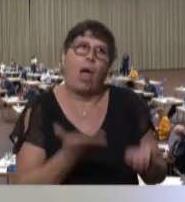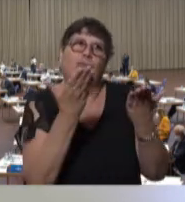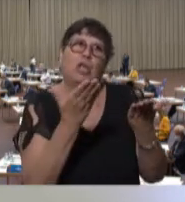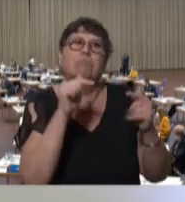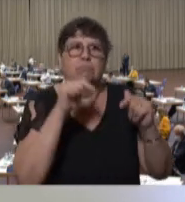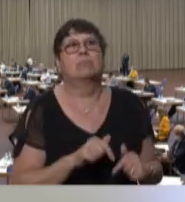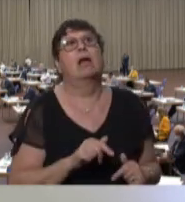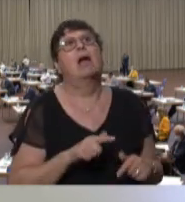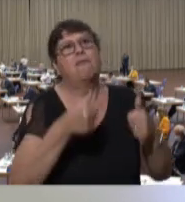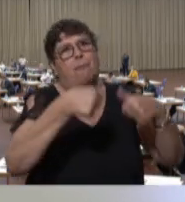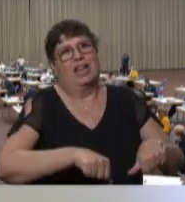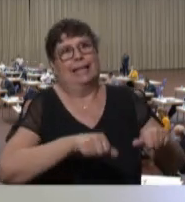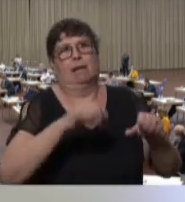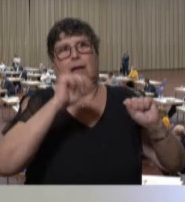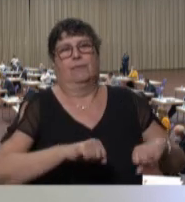verpflichten kann.